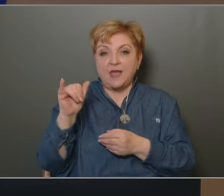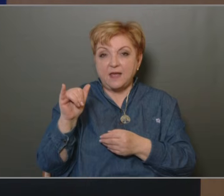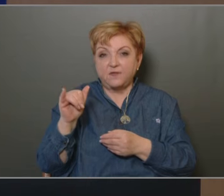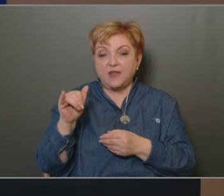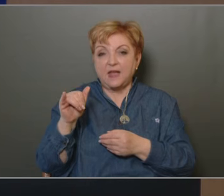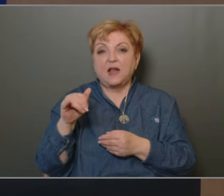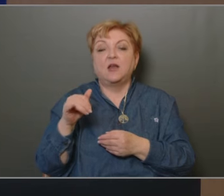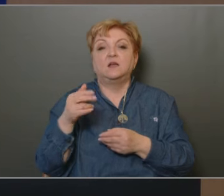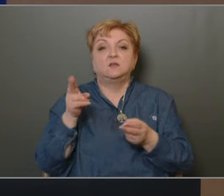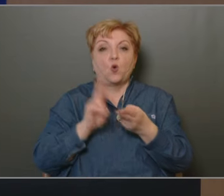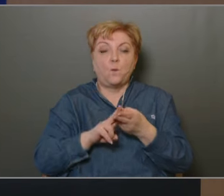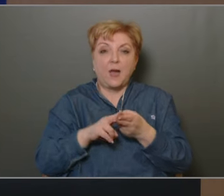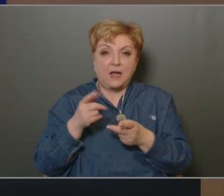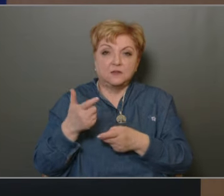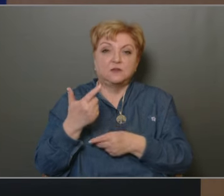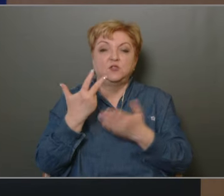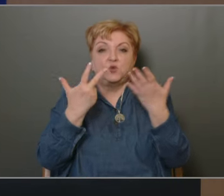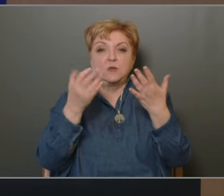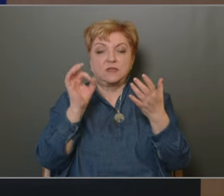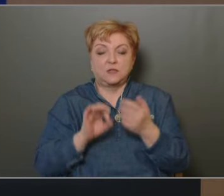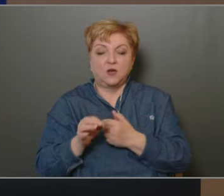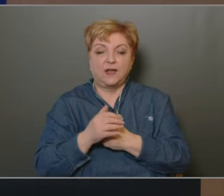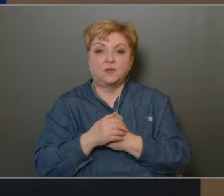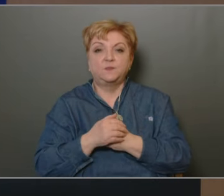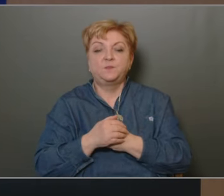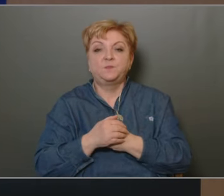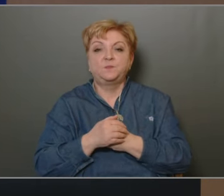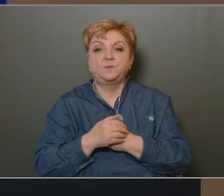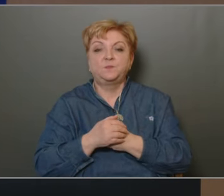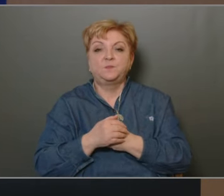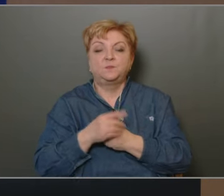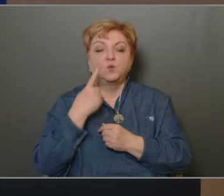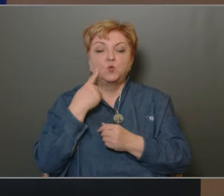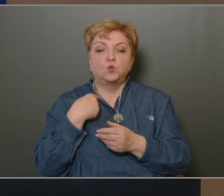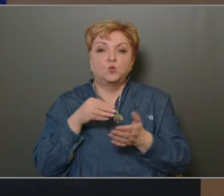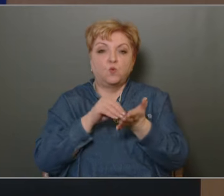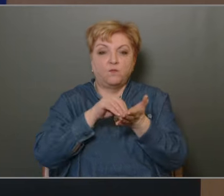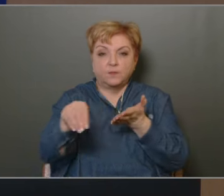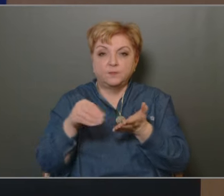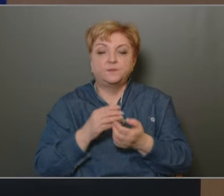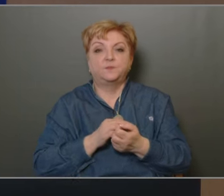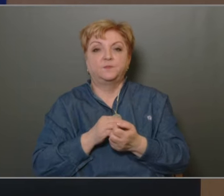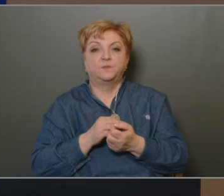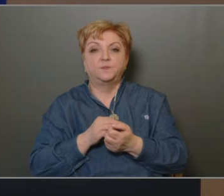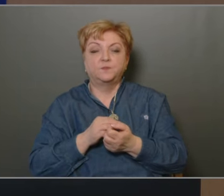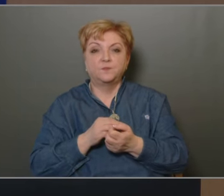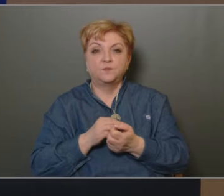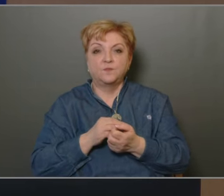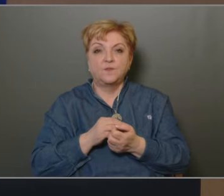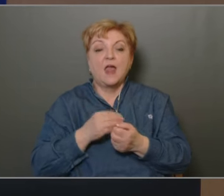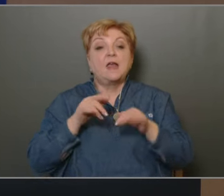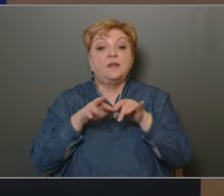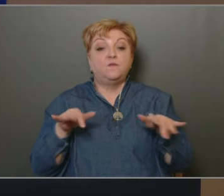-kal többet az úthálózatra, 9%-kal többet tudtunk fordítani, és a